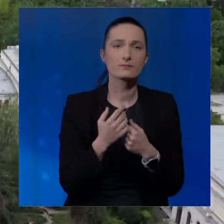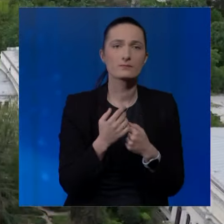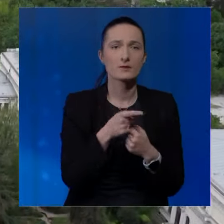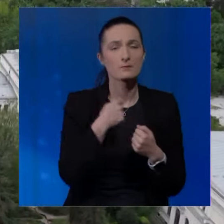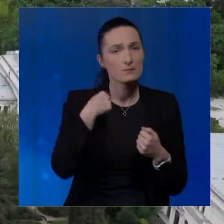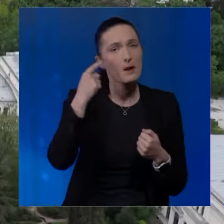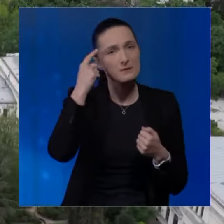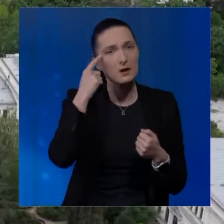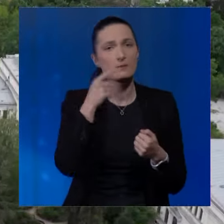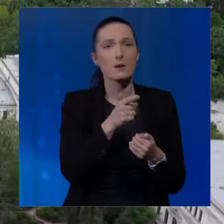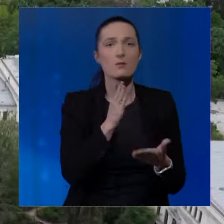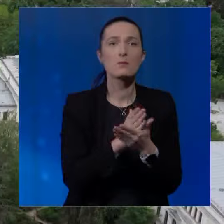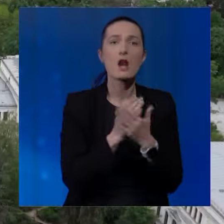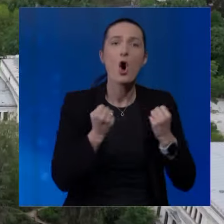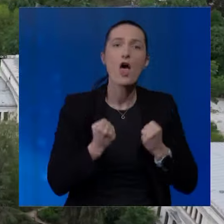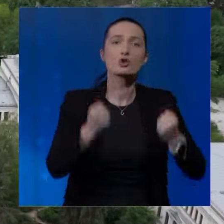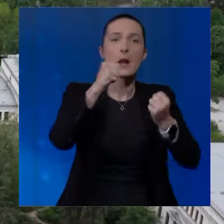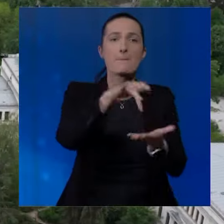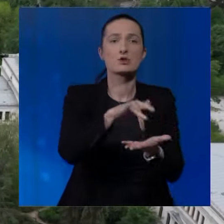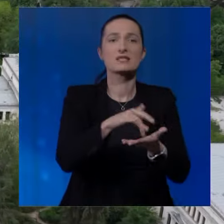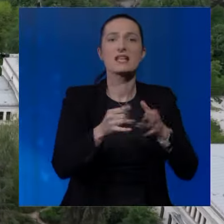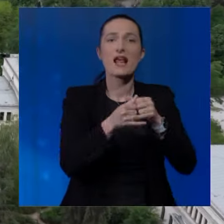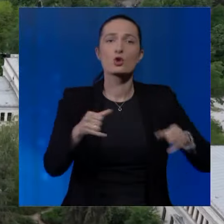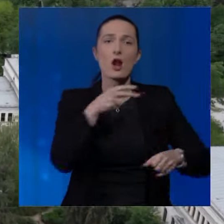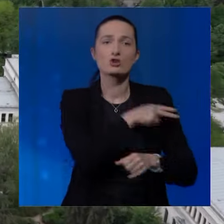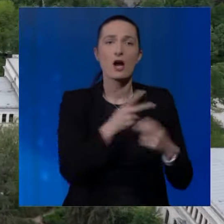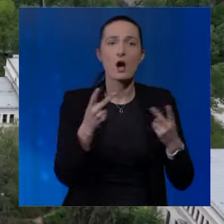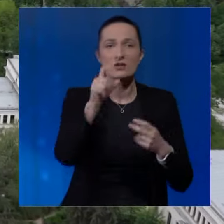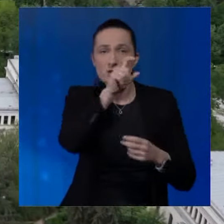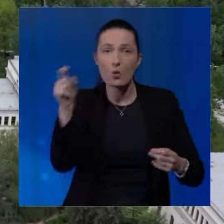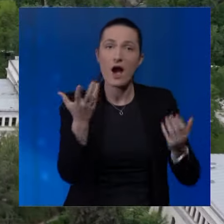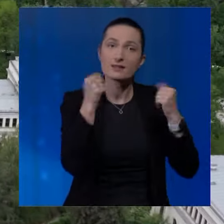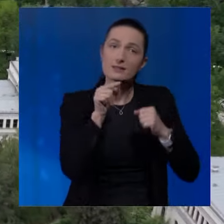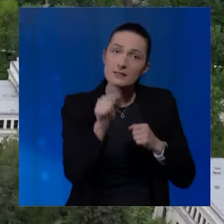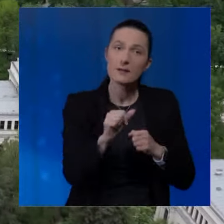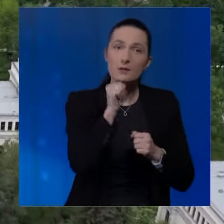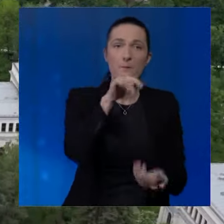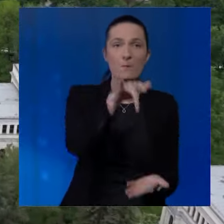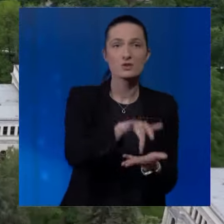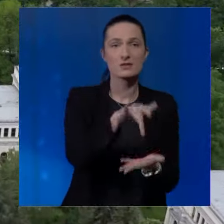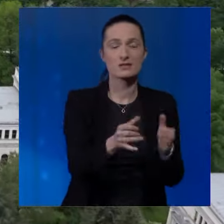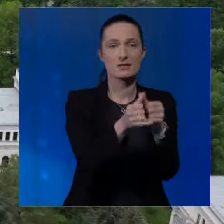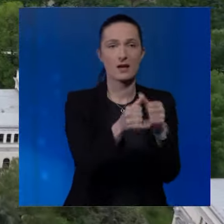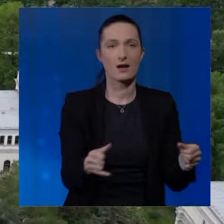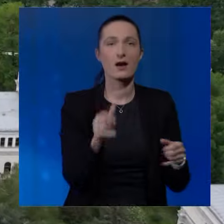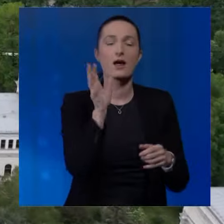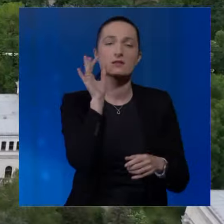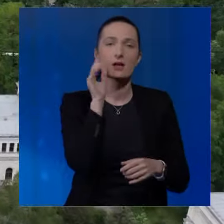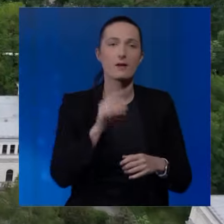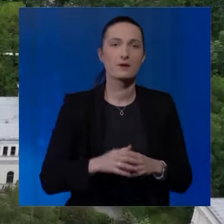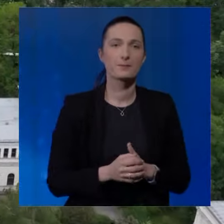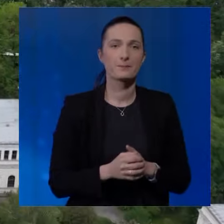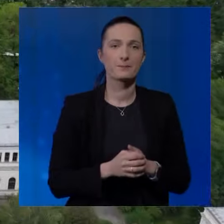Ja mislim da bi ojačao poziciju gradonačelnika kao institucije grada Sarajeva, time odma i poziciju